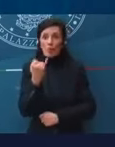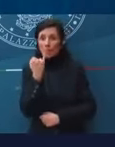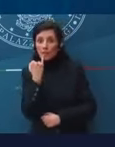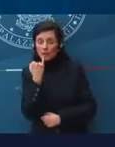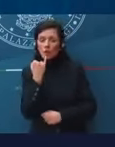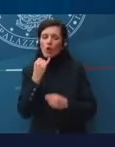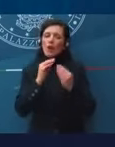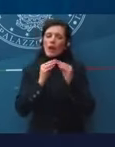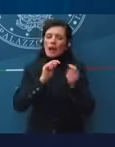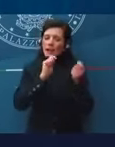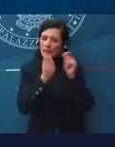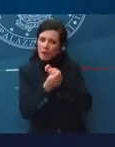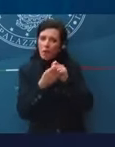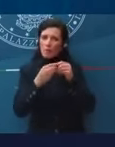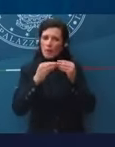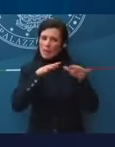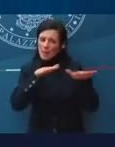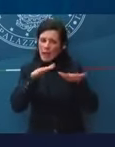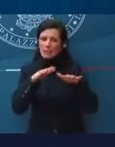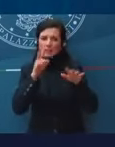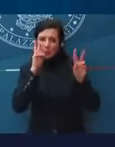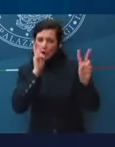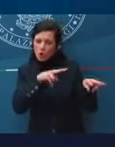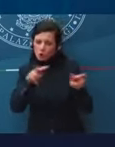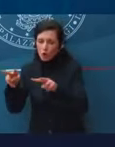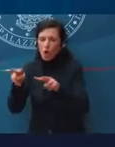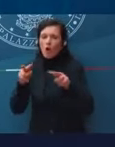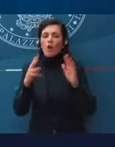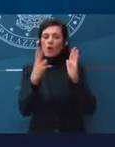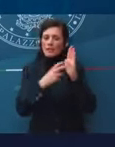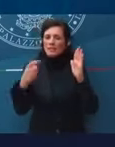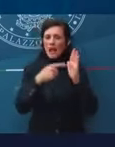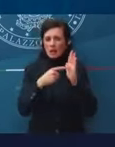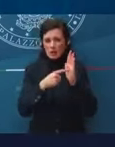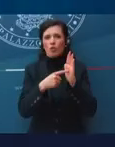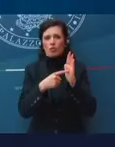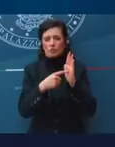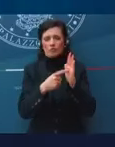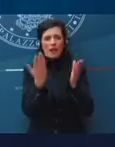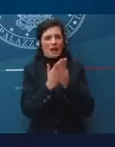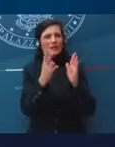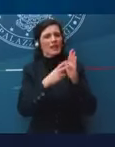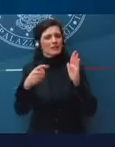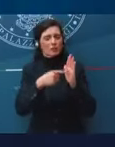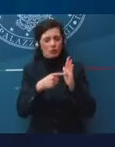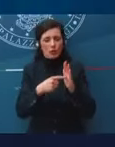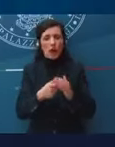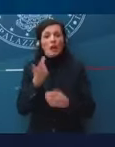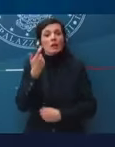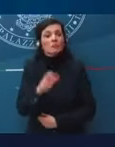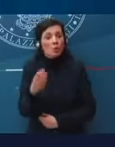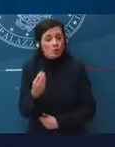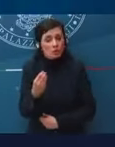meccanismi di riscossione, di controllo, di scarico delle cartelle. Perché il fatto di